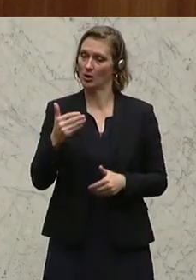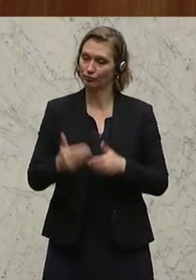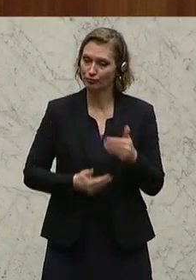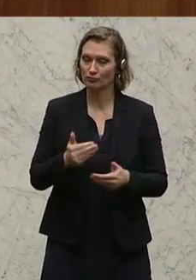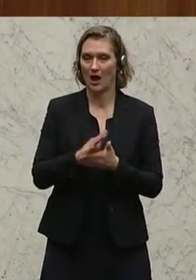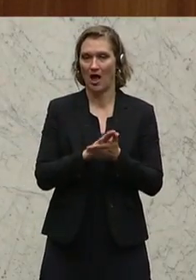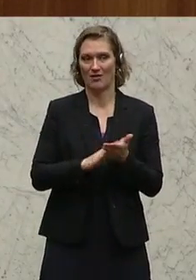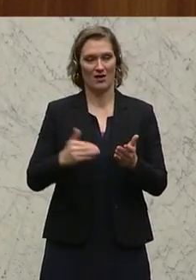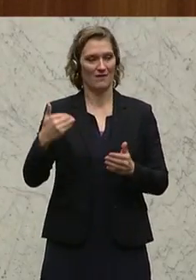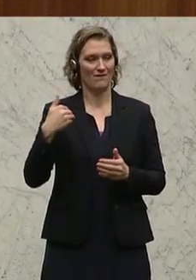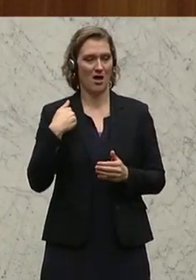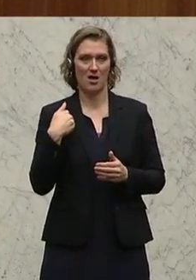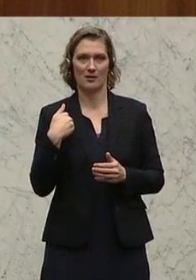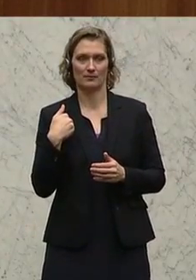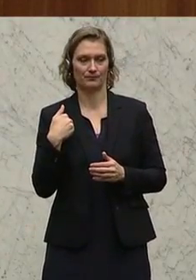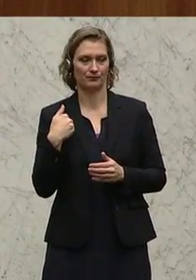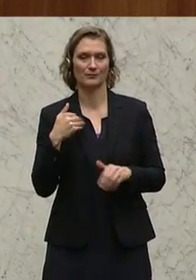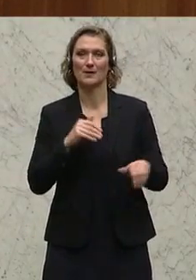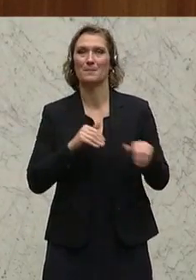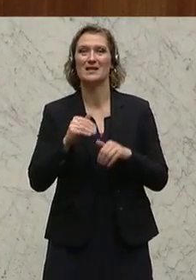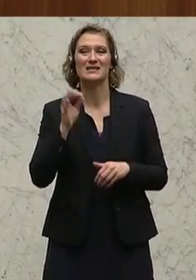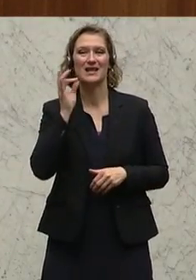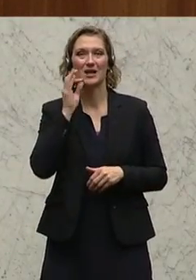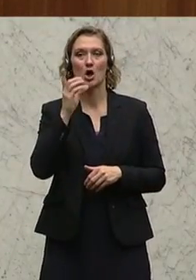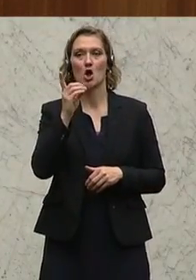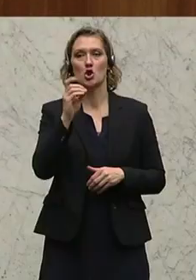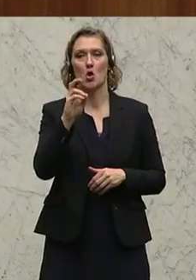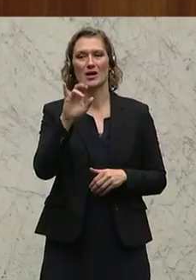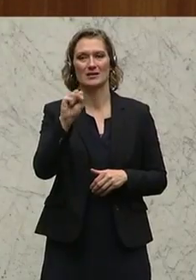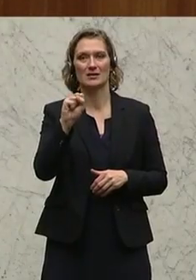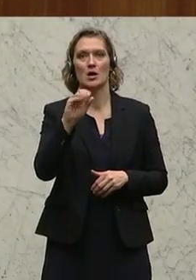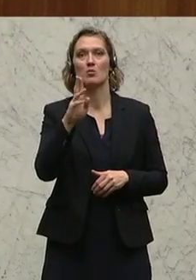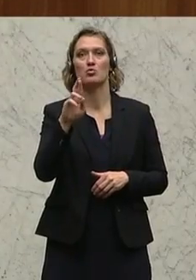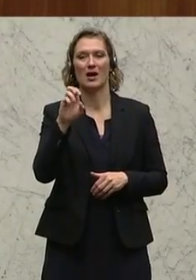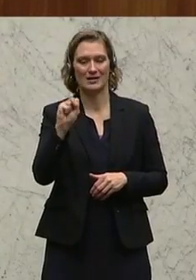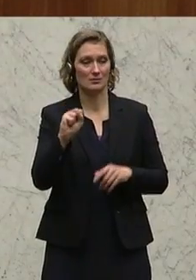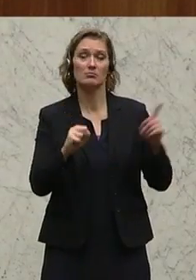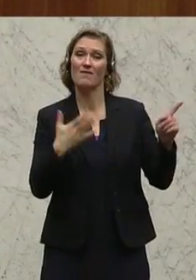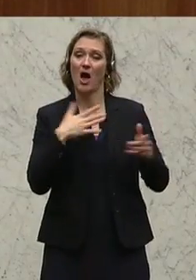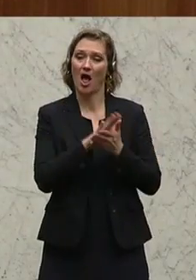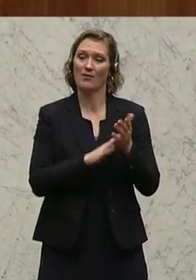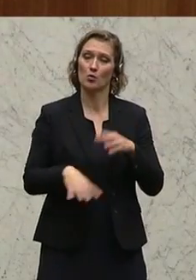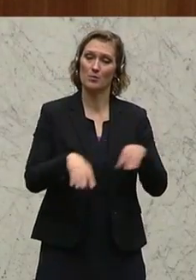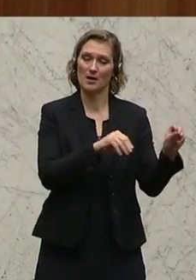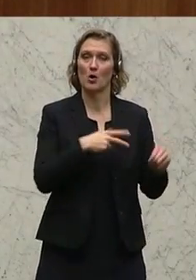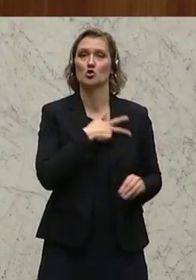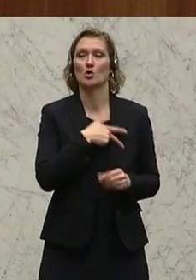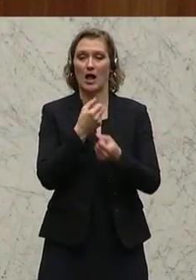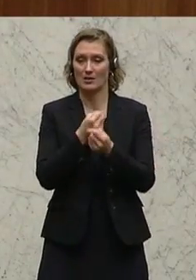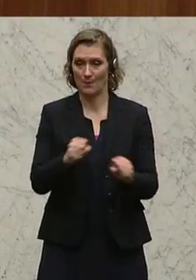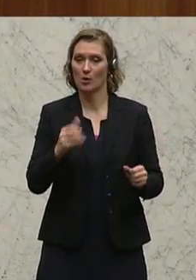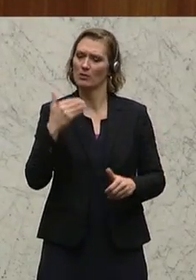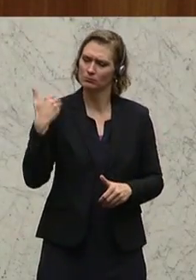mitbeginnend mit Ministerin Doris Burres, sozialdemokratisch geführt wird, gibt es